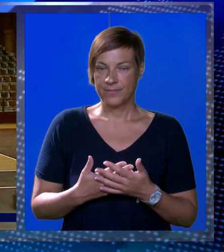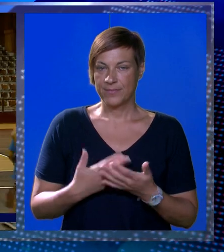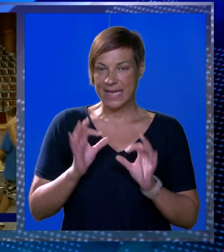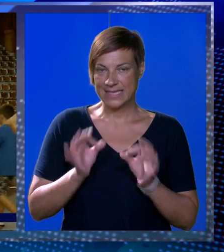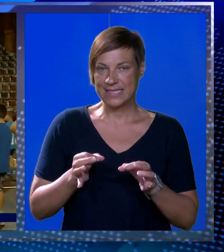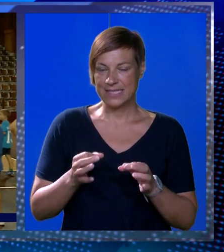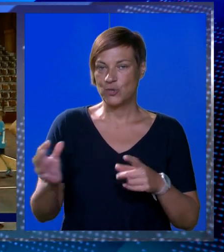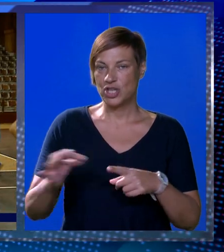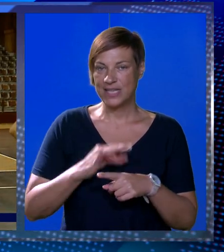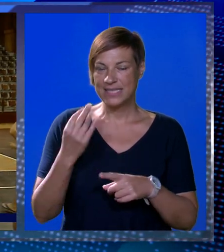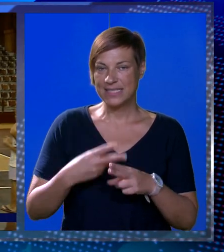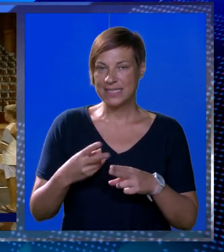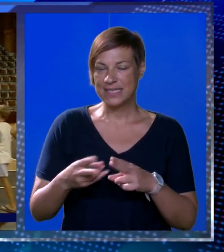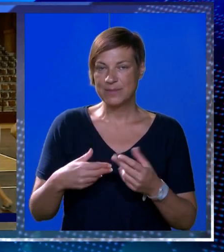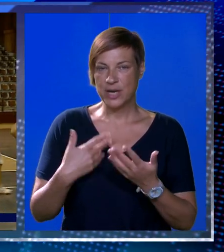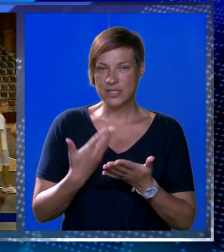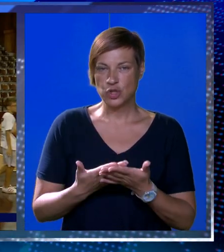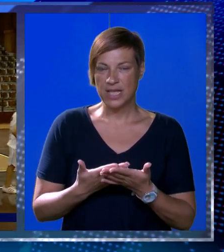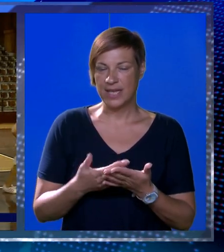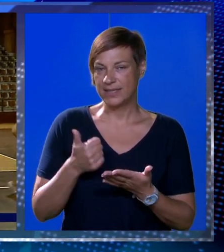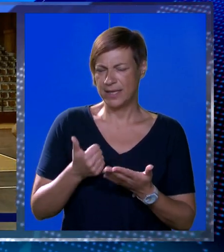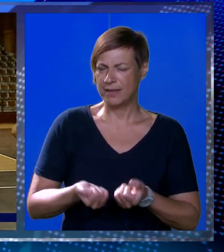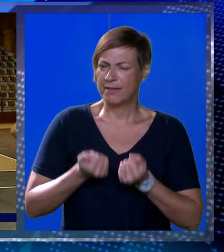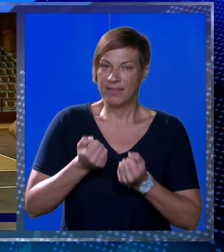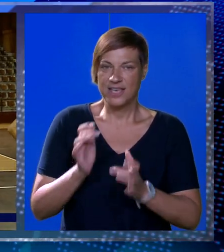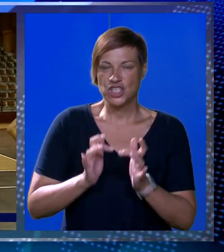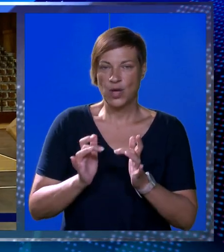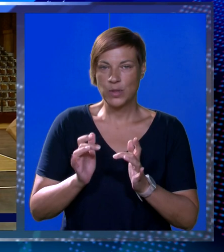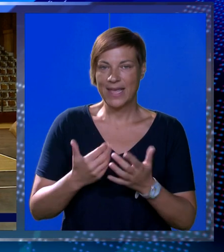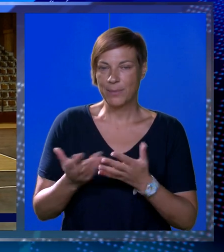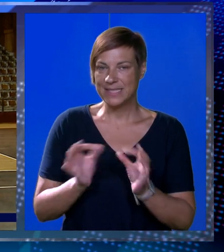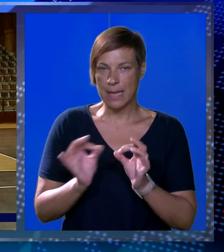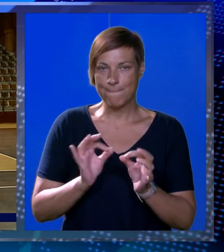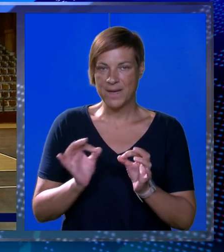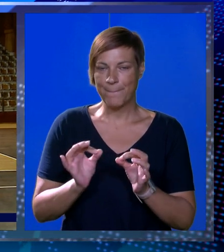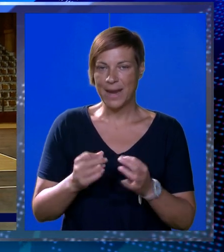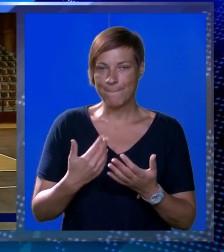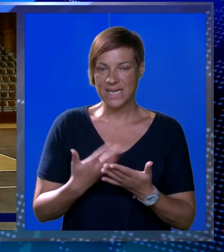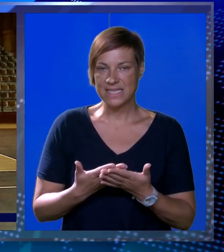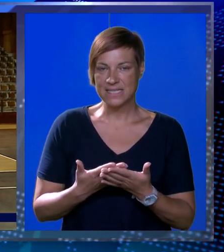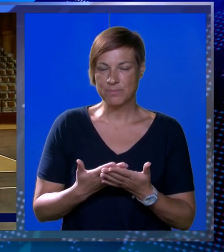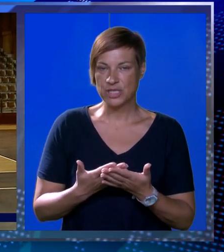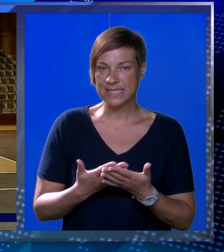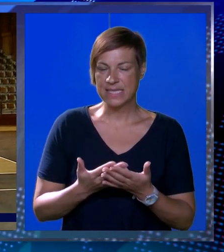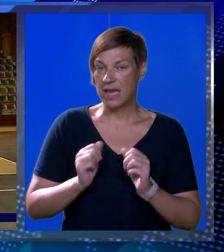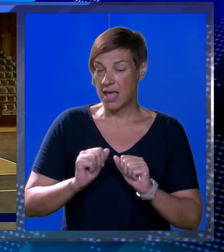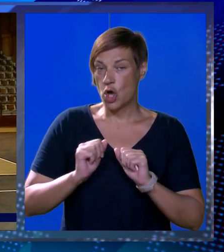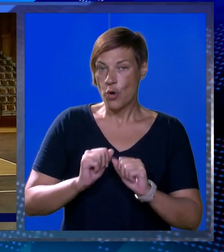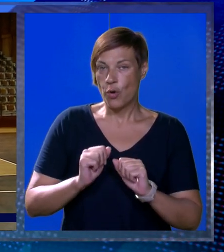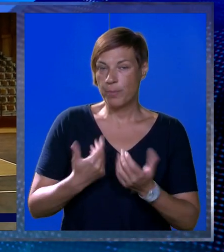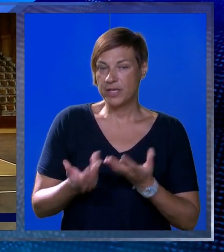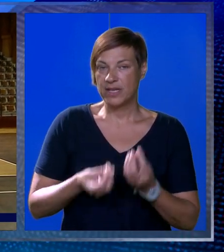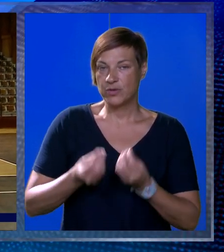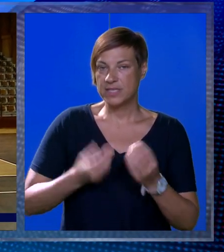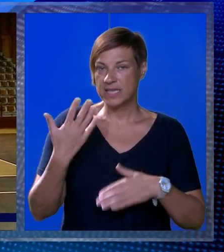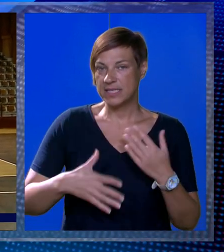Pa evo sigurno da sam stretan zbog rezultata jedna jako teška utakmica pripremili smo se na njihov način obrane